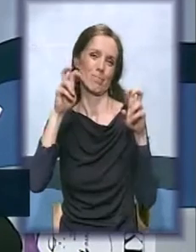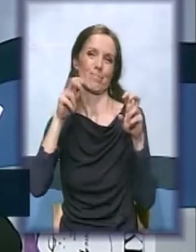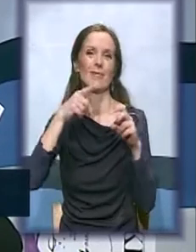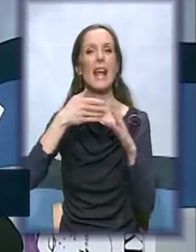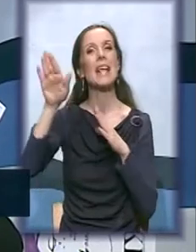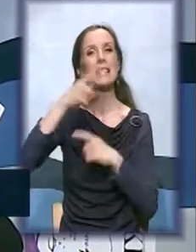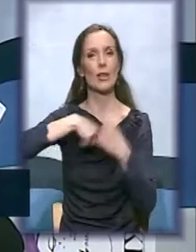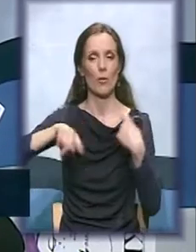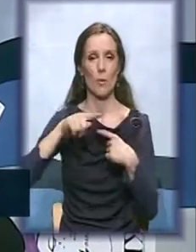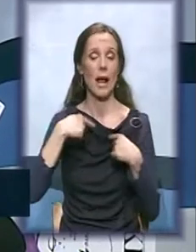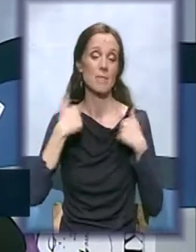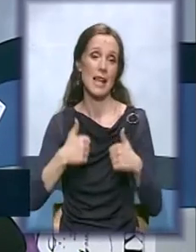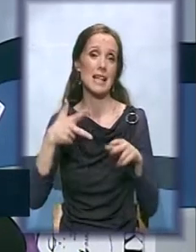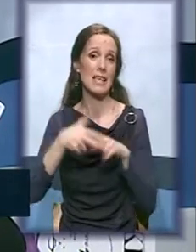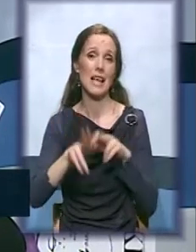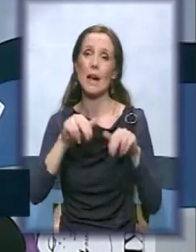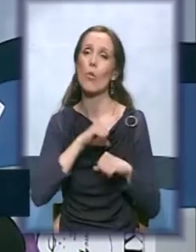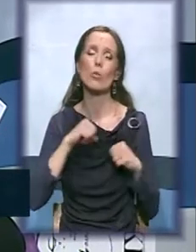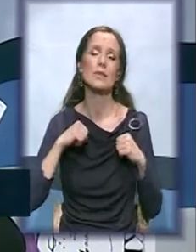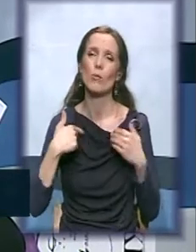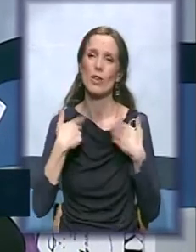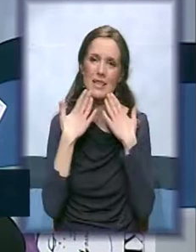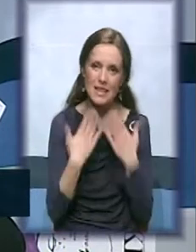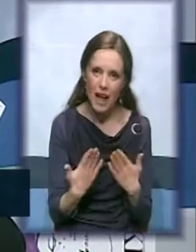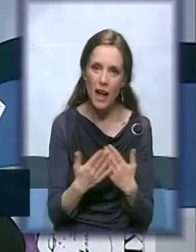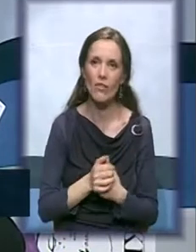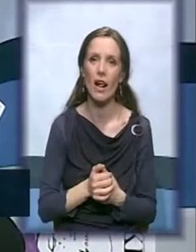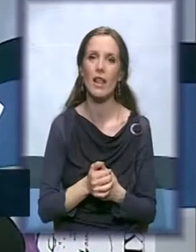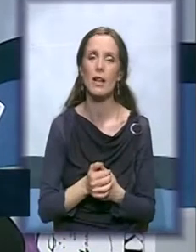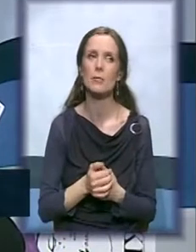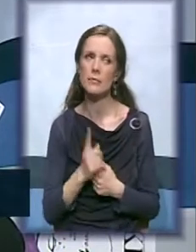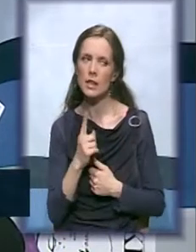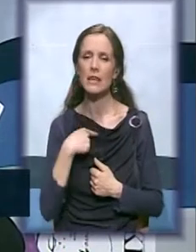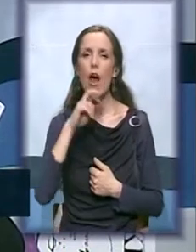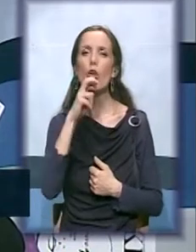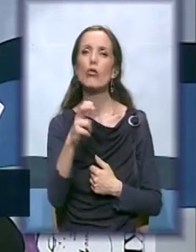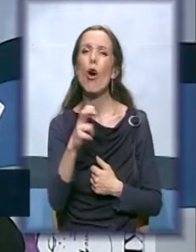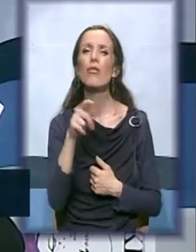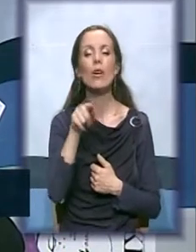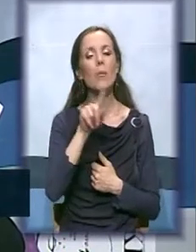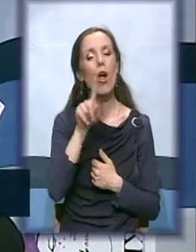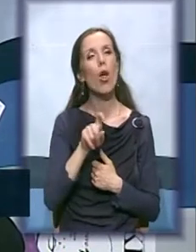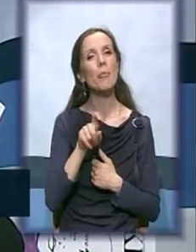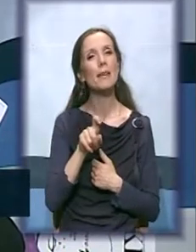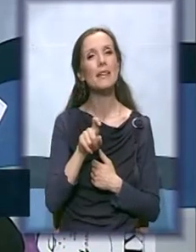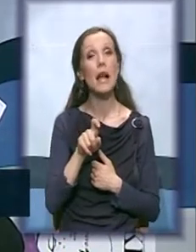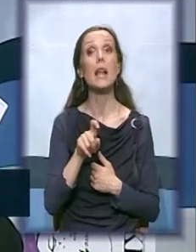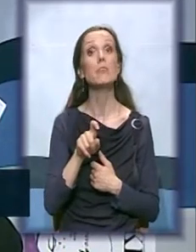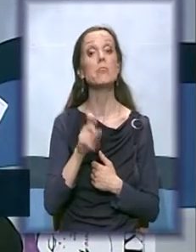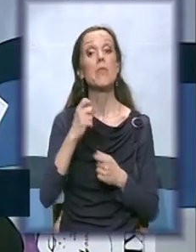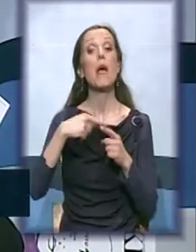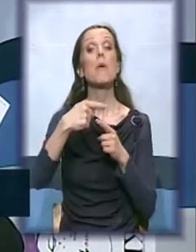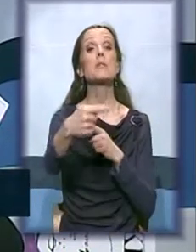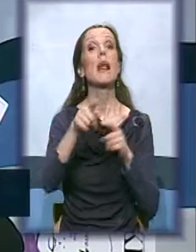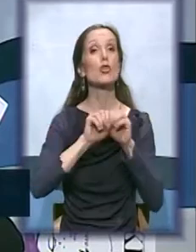Lepika, sada samo za kraj mogu da se zahvalim i da odgovorim na ono pitanje. Da, već jedna od sljedećih emisije